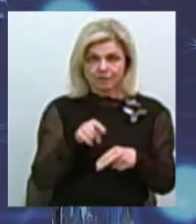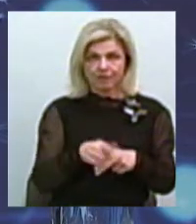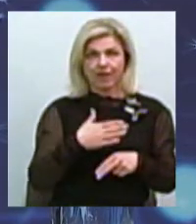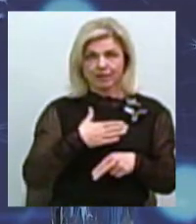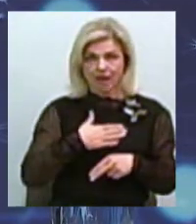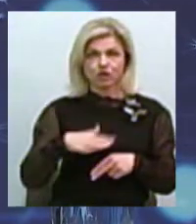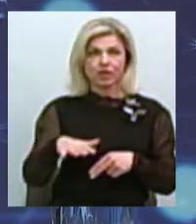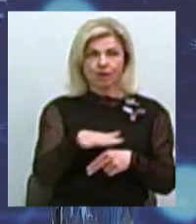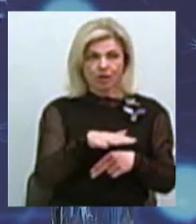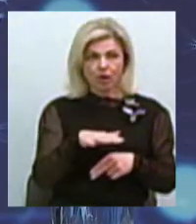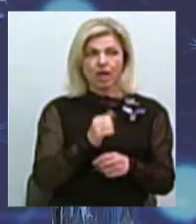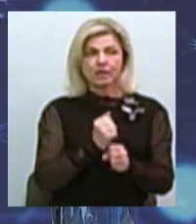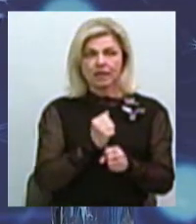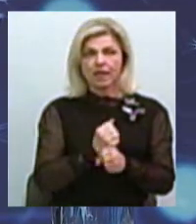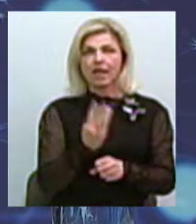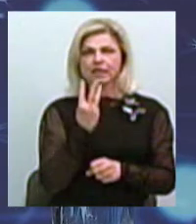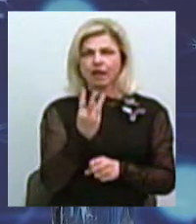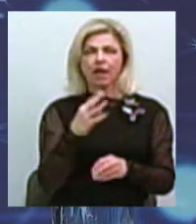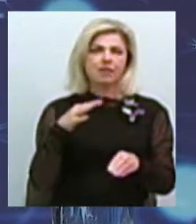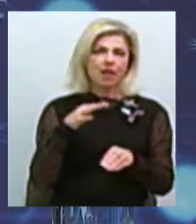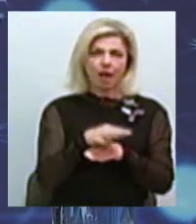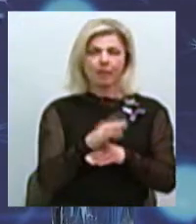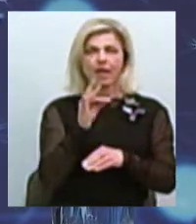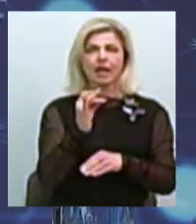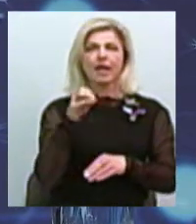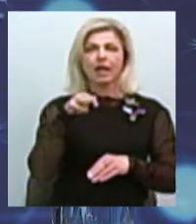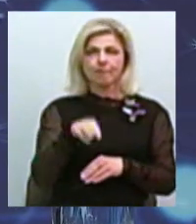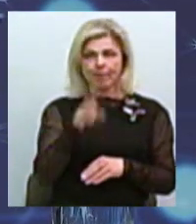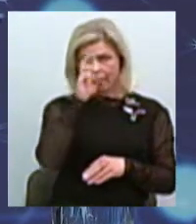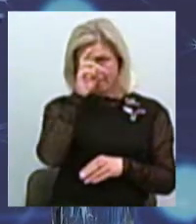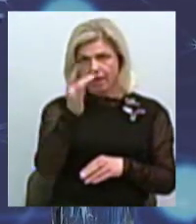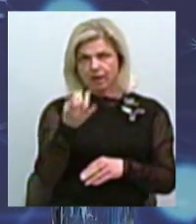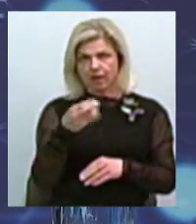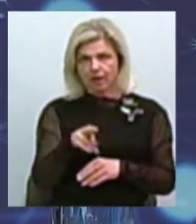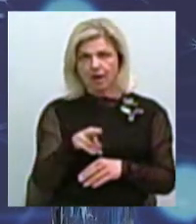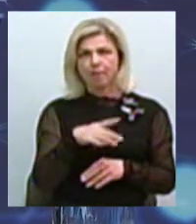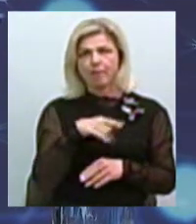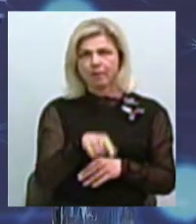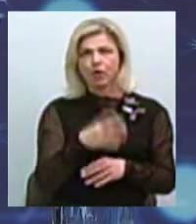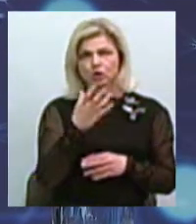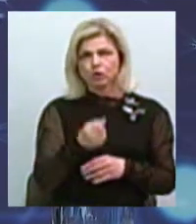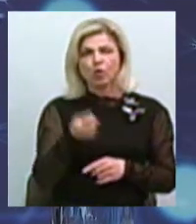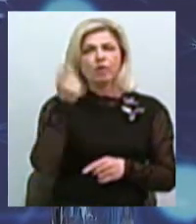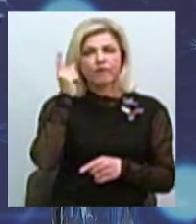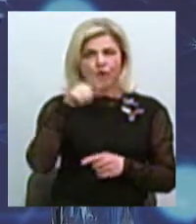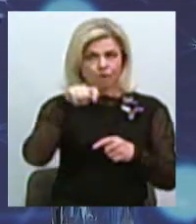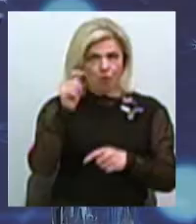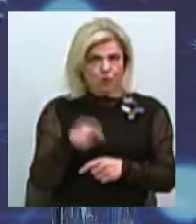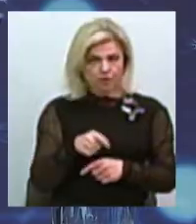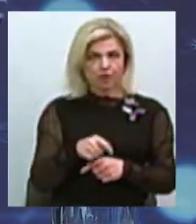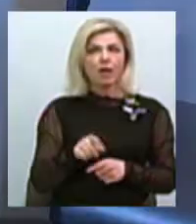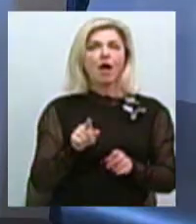територій провели три напади на Римську імперію, тоді на Константинополь, Годські війни чи Сківські війни. Тобто все ж таки